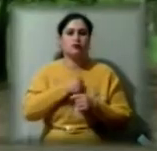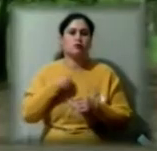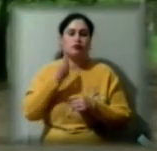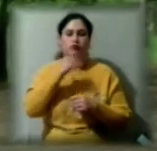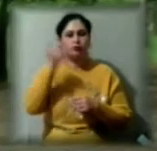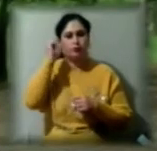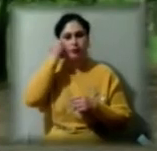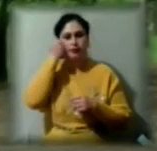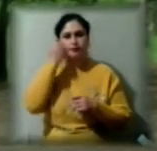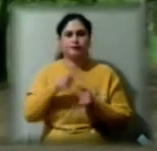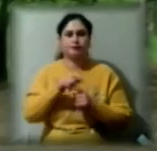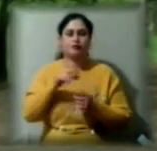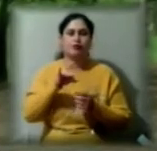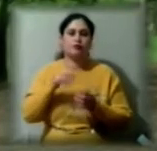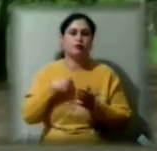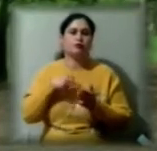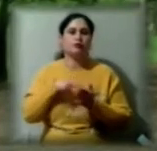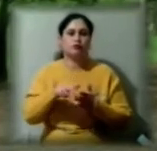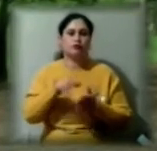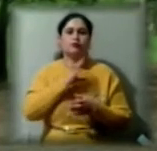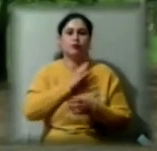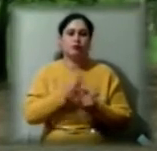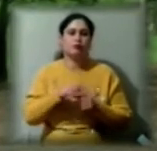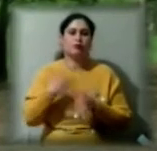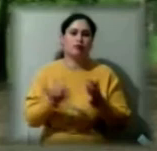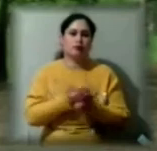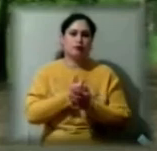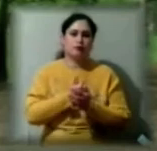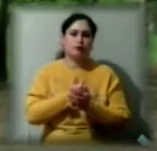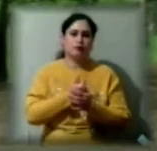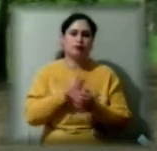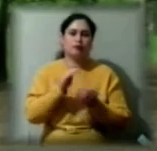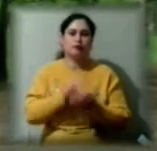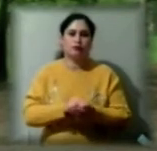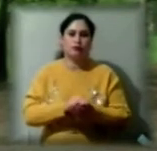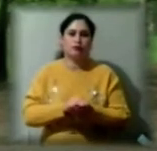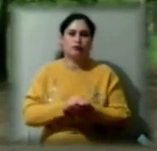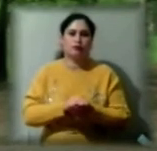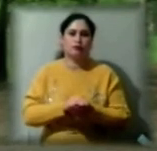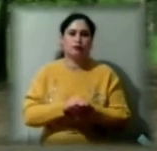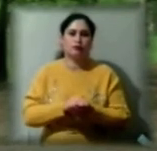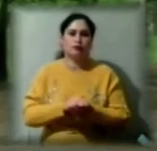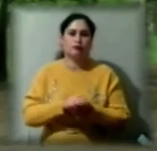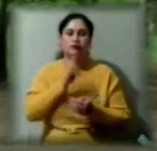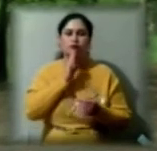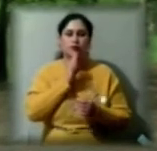процесі шурфування ми знайшли поховання дівчинки,